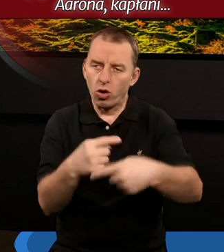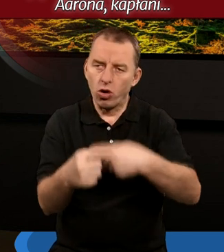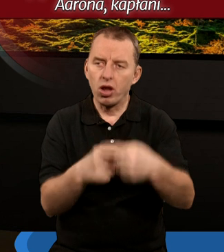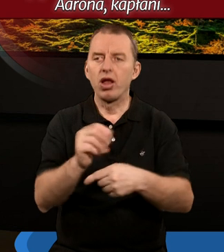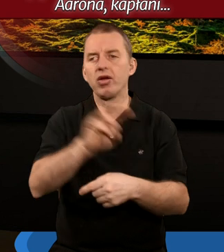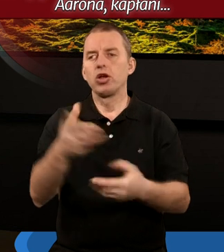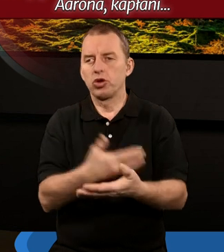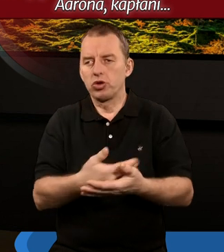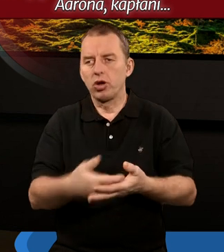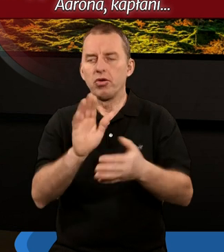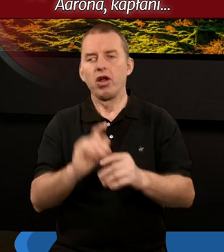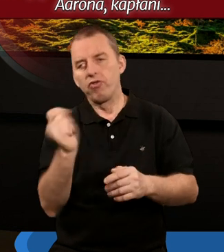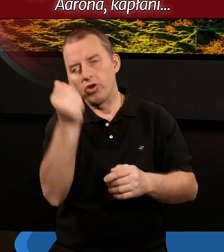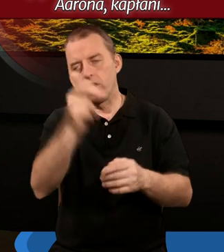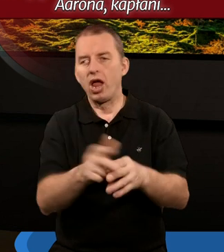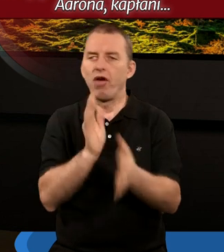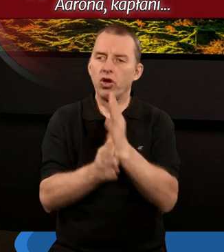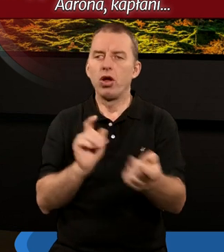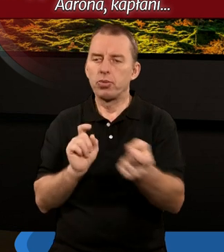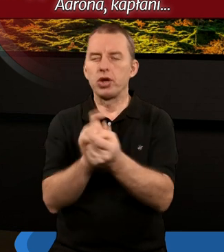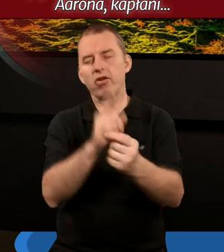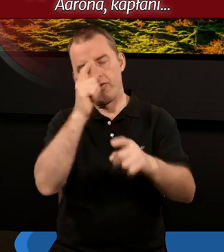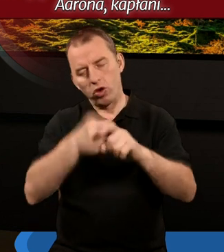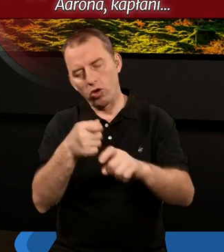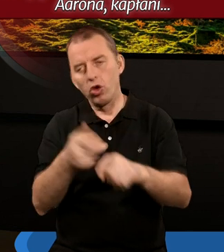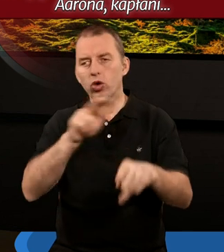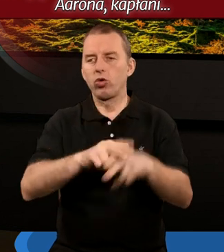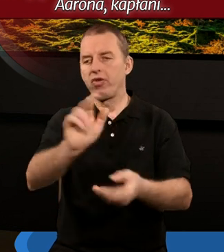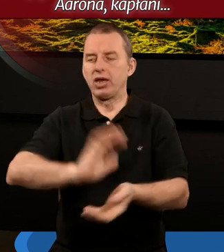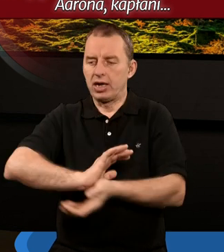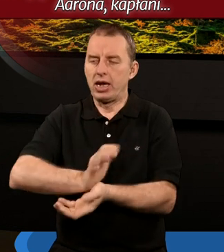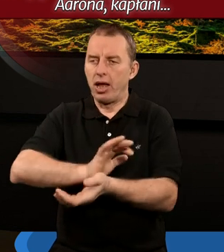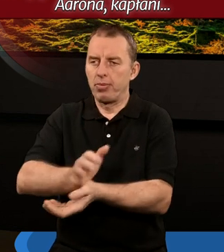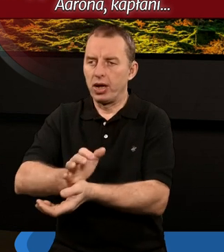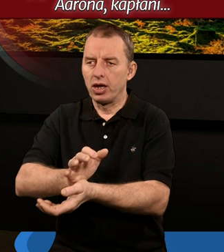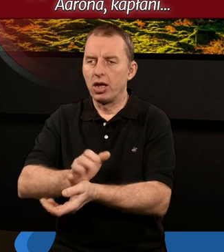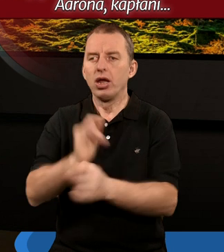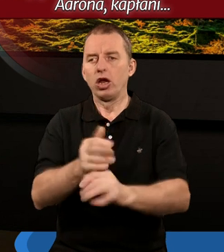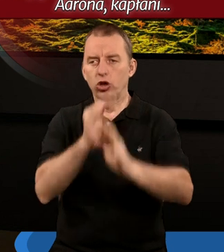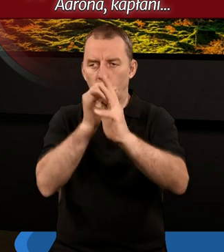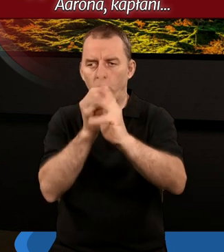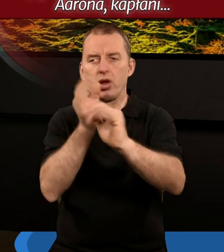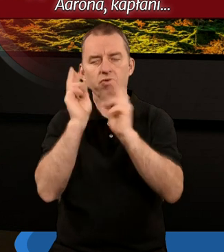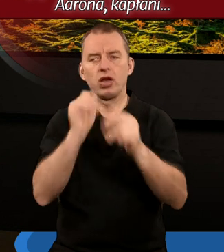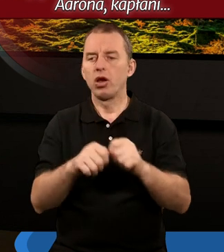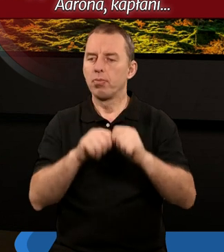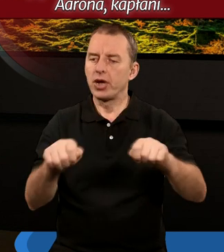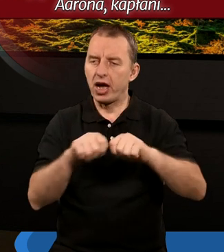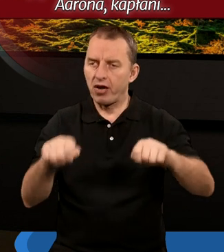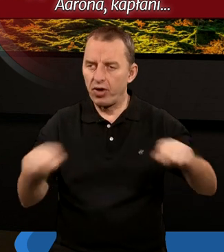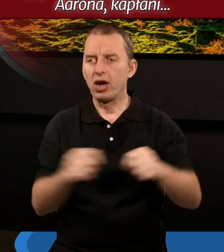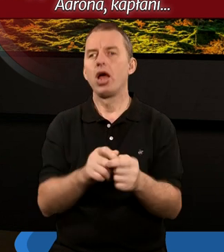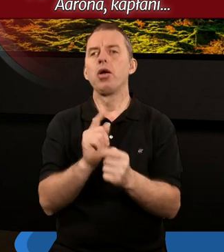Gdy w waszej ziemi będziecie wyruszać na wojnę przeciwko wrogowi, który was gnębi, zadmiecie w trąby dźwiękiem urwanym.